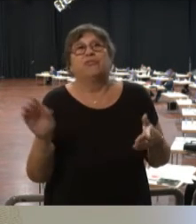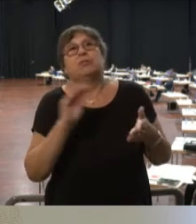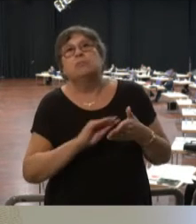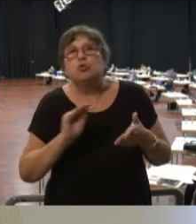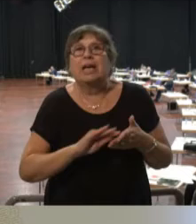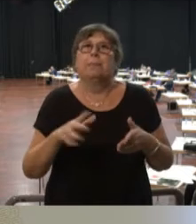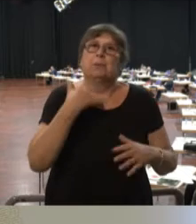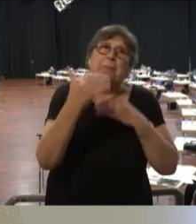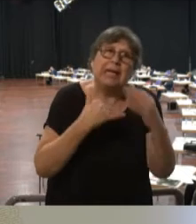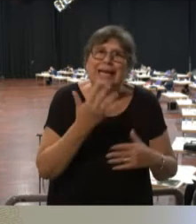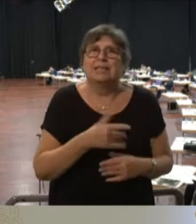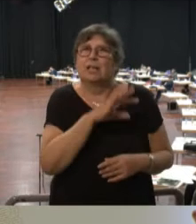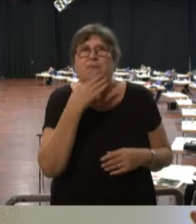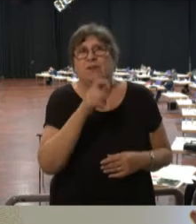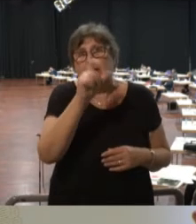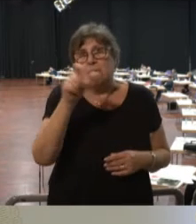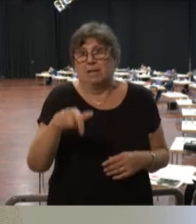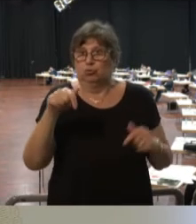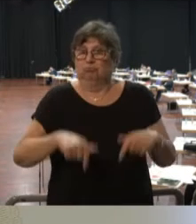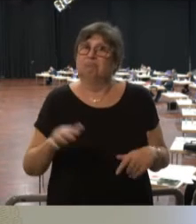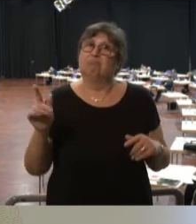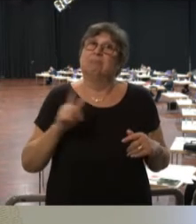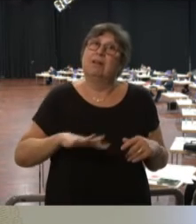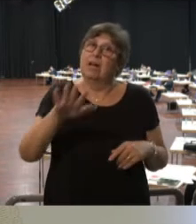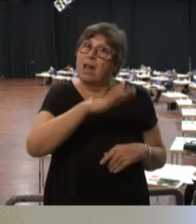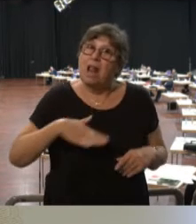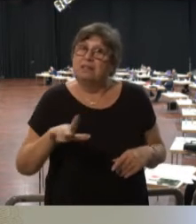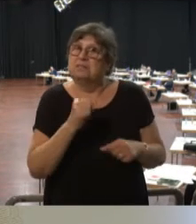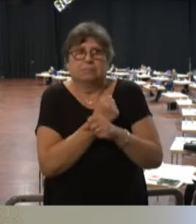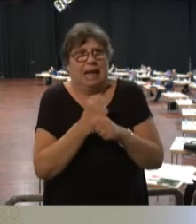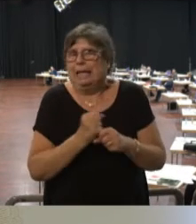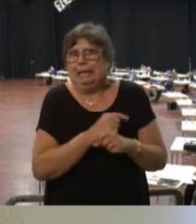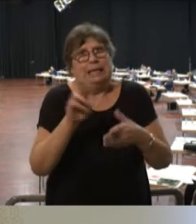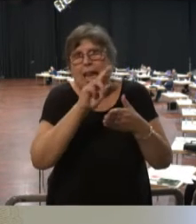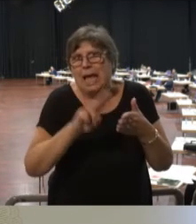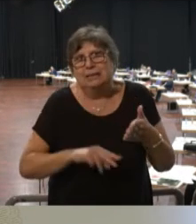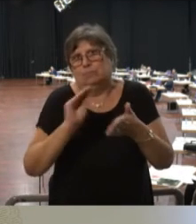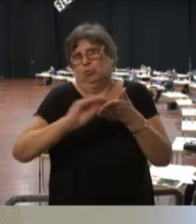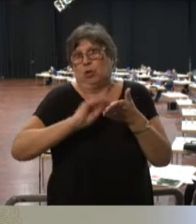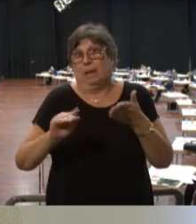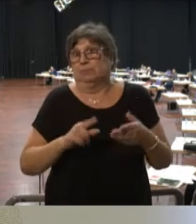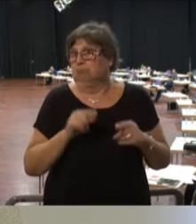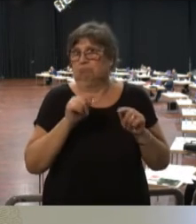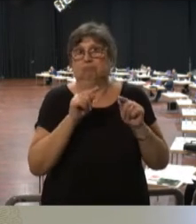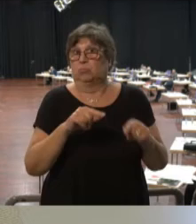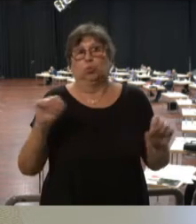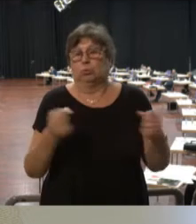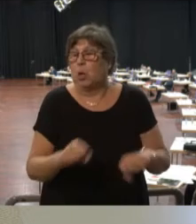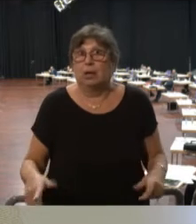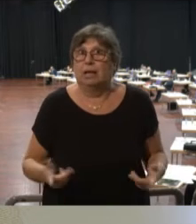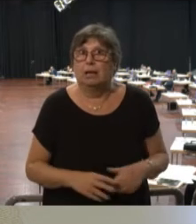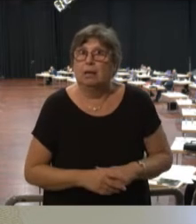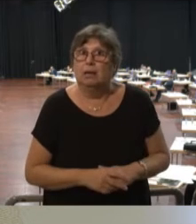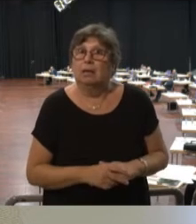oft berichtet, dass sehr viele Menschen in unserem Land nicht lesen und schreiben können. Das ist ein unhaltbarer Zustand.